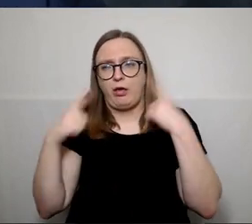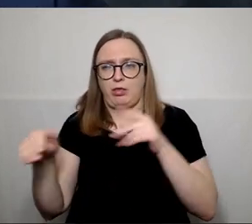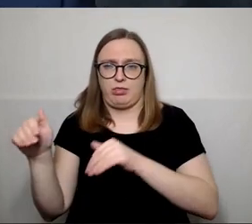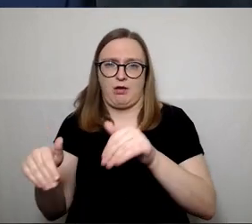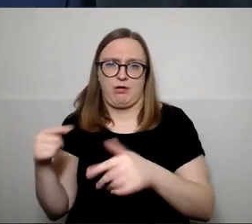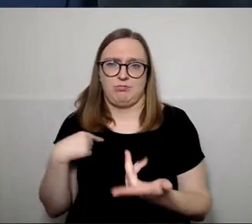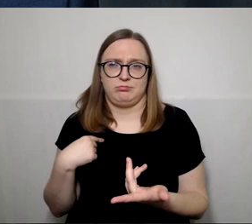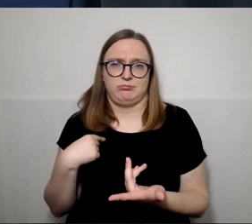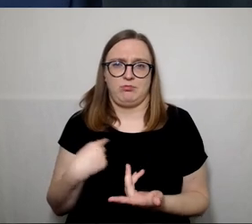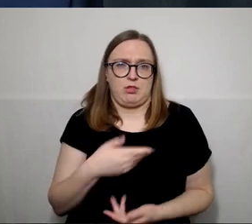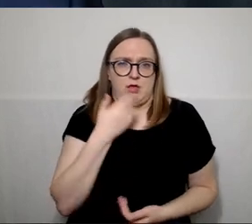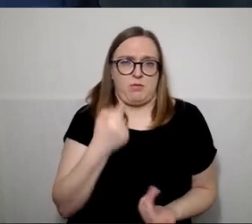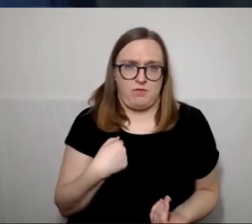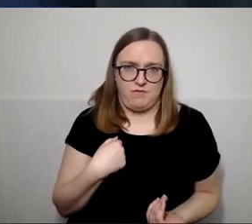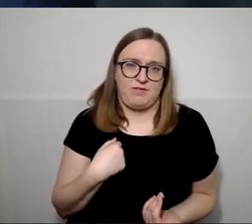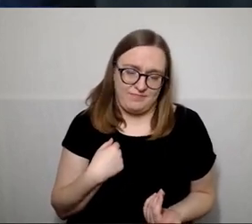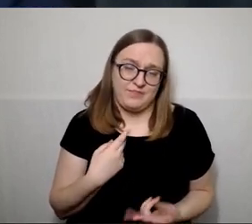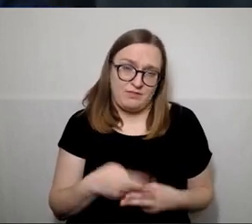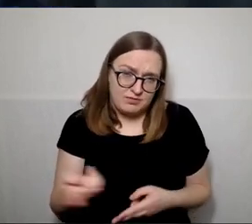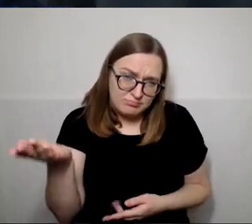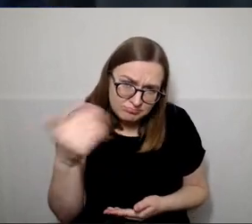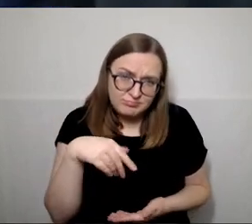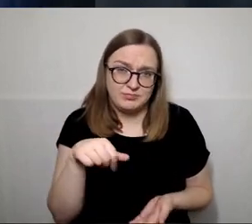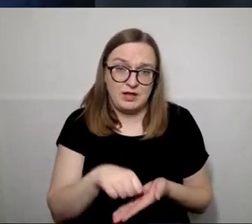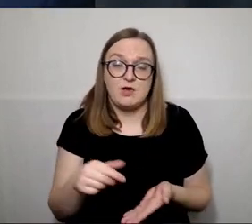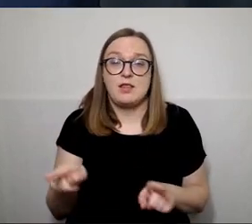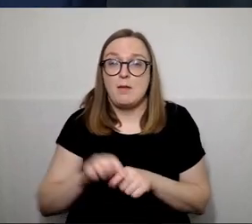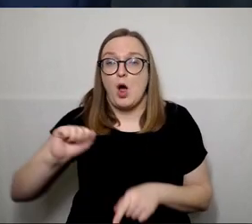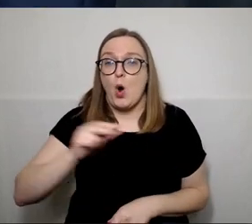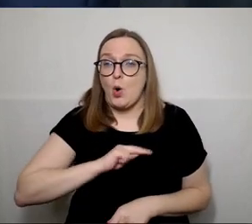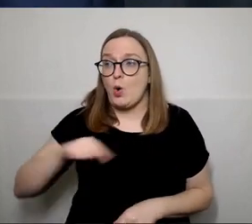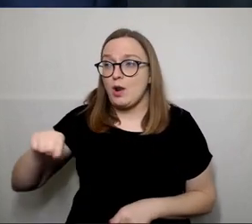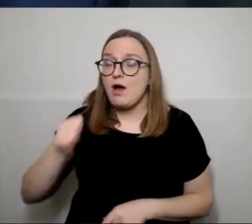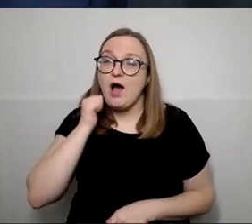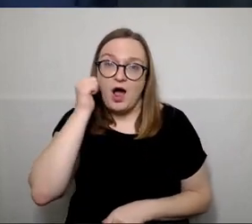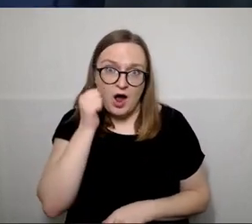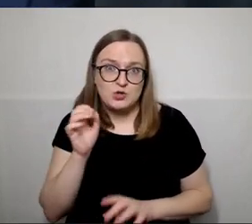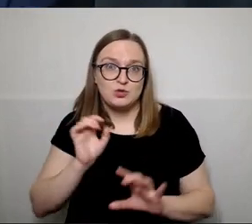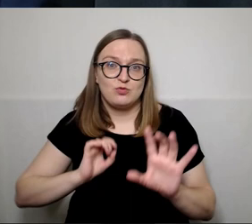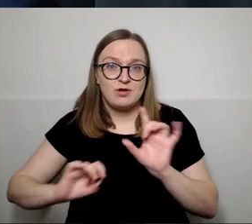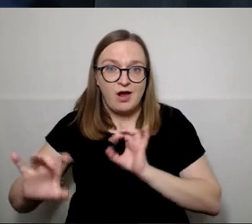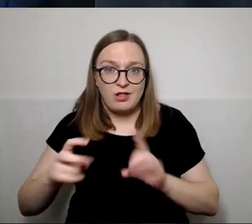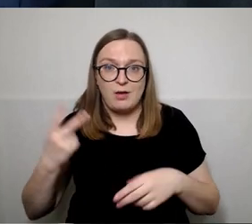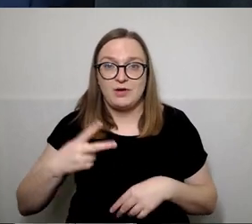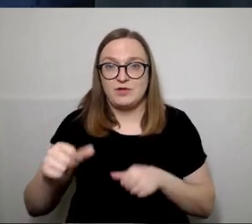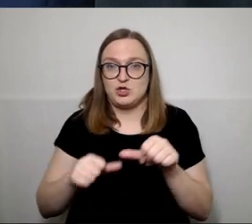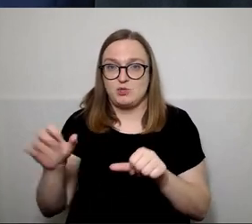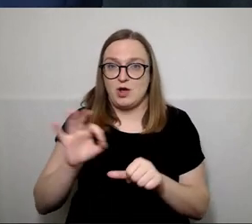Ir iš tikrųjų, mėl kolegos, ačiū jums didelis už tą reklamą, tą 20 metų. Tai,